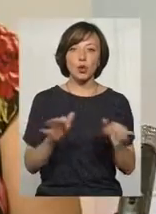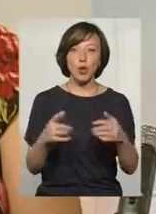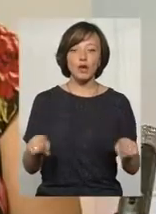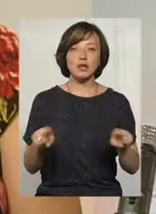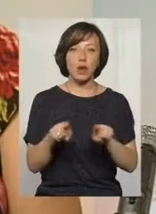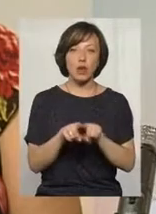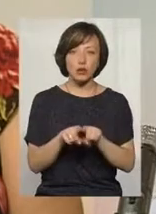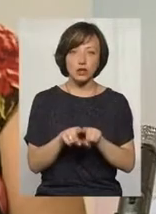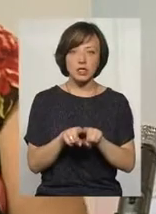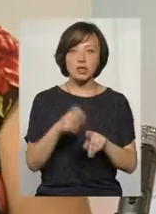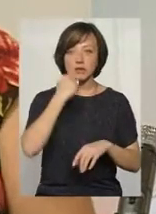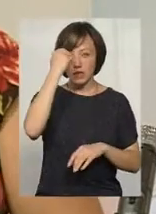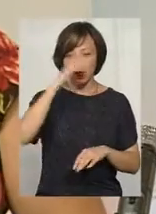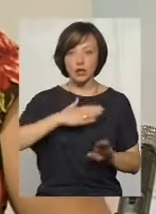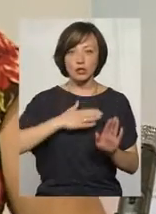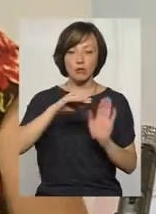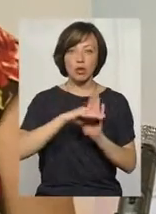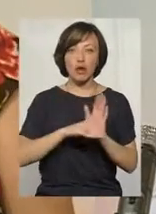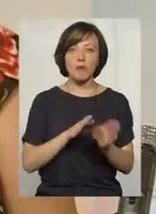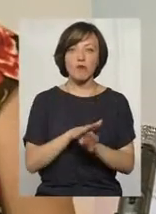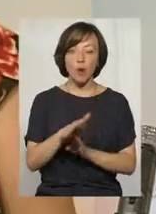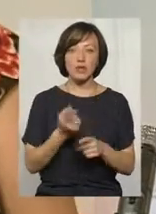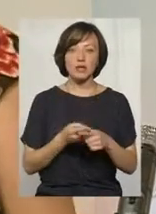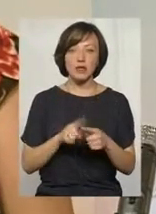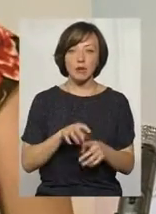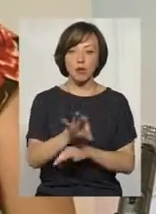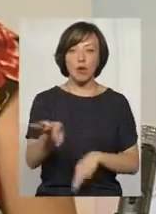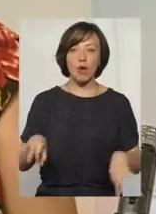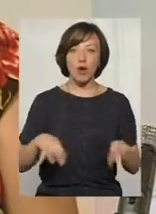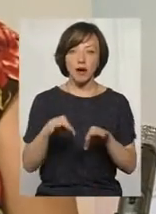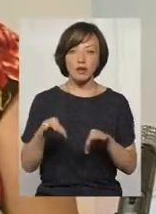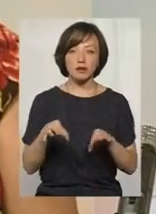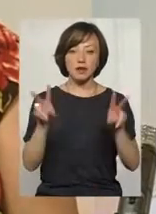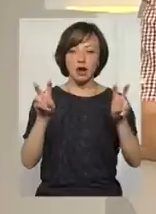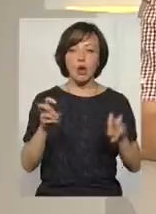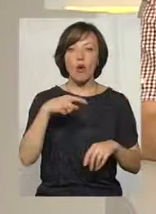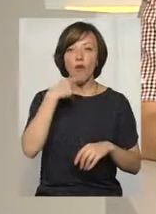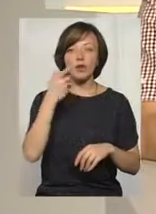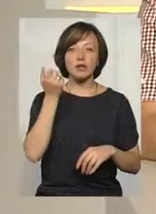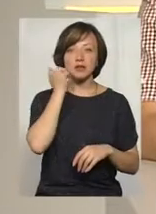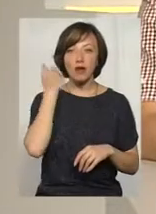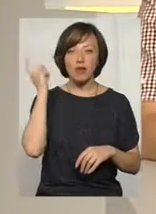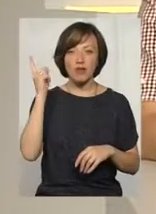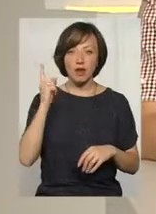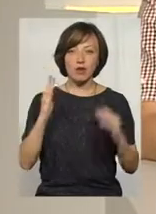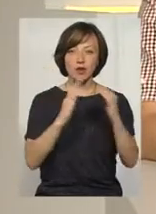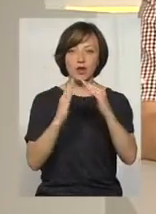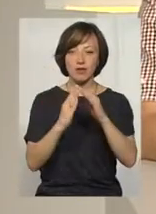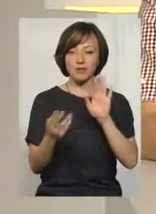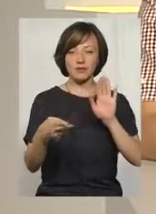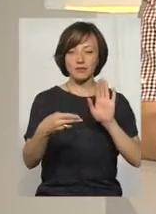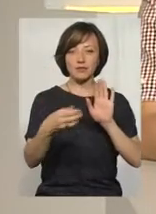також завдяки нашій програмі виконуємо. Це і проєкт «Говорять старовинні будівлі», це наші QR-коди, які ми встановлюємо на